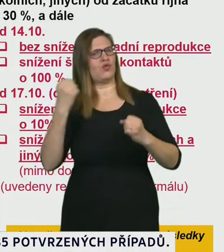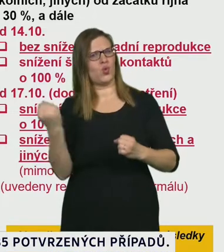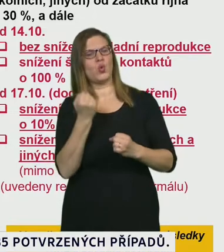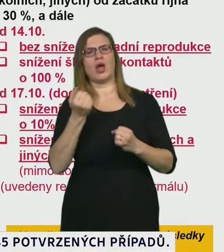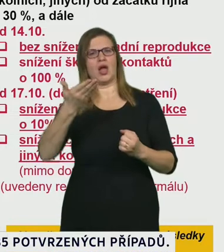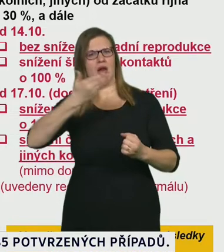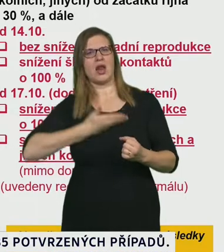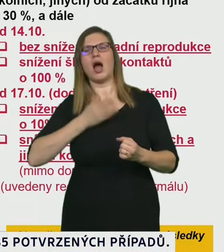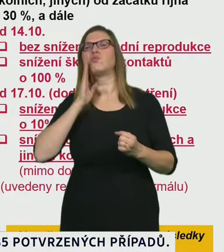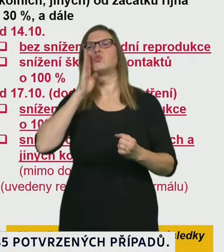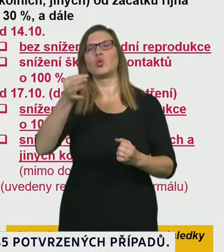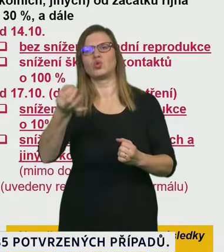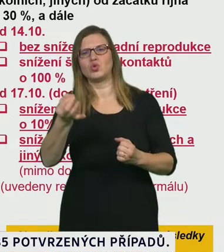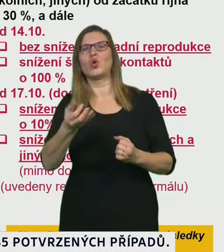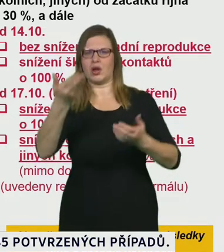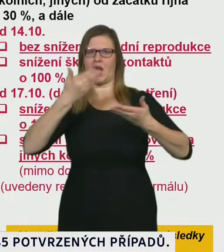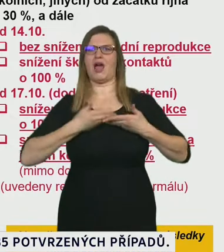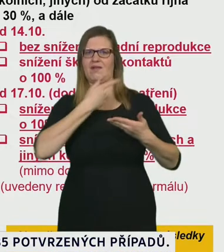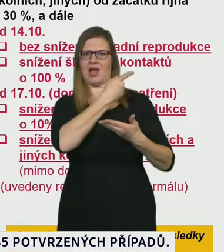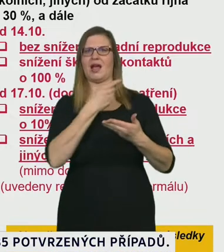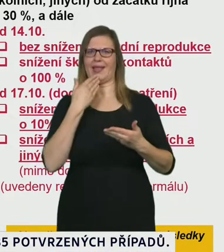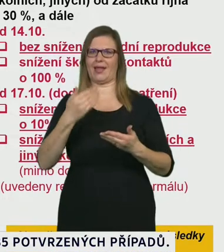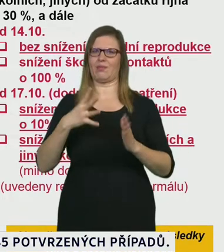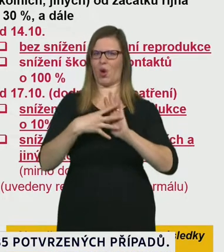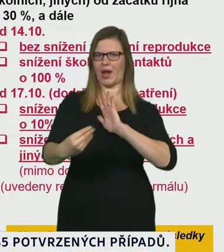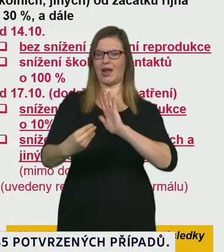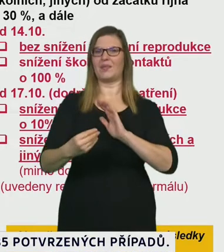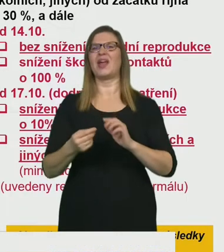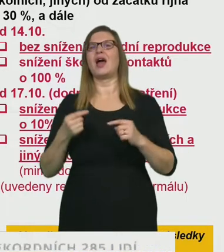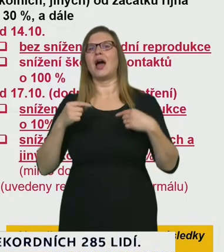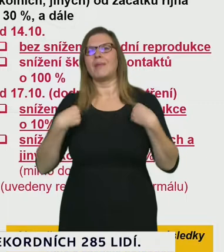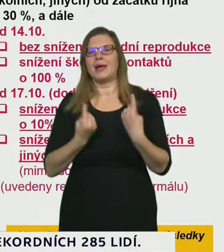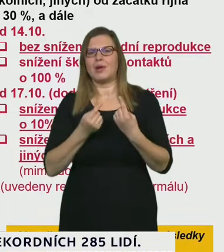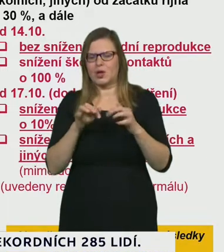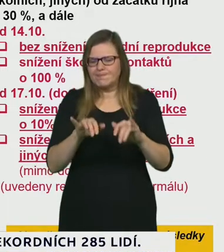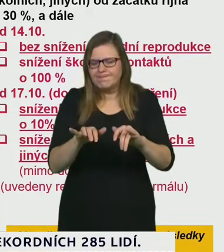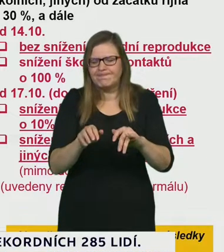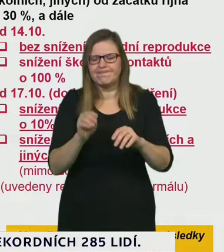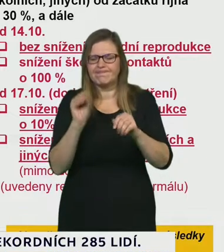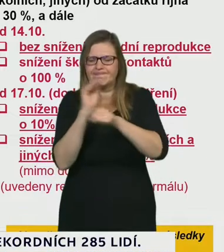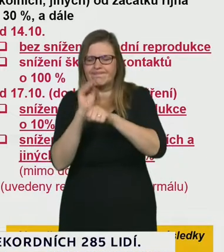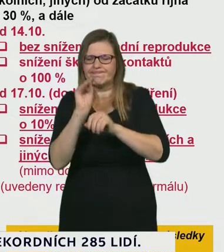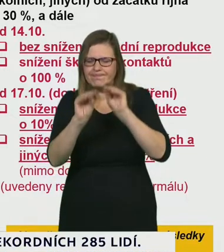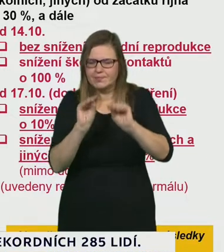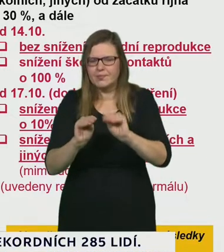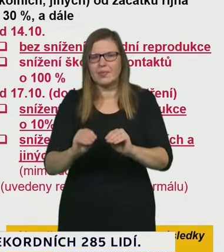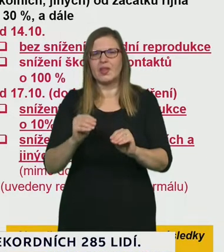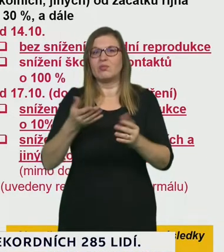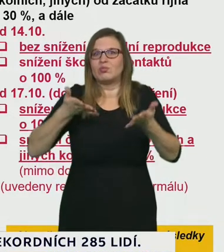aspoň kvalitativně, co by se mohlo stát, zadali zhoršení té situace. To znamená, zadali jsme tam nárůst